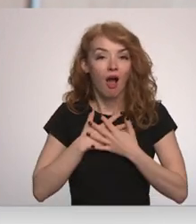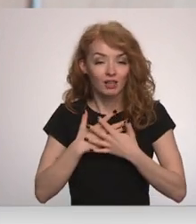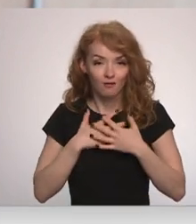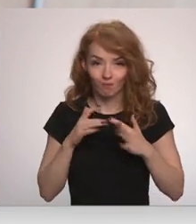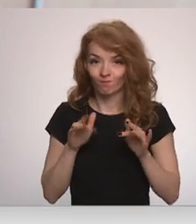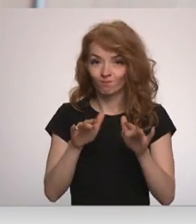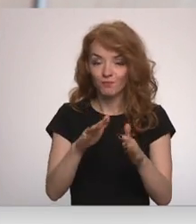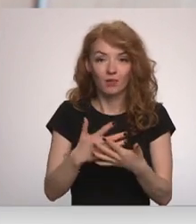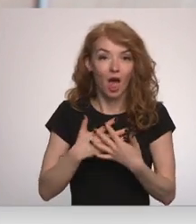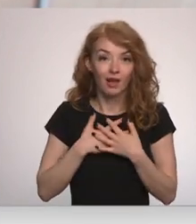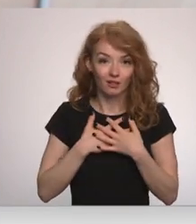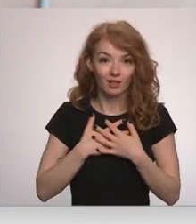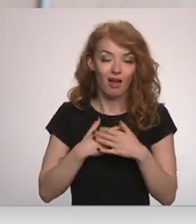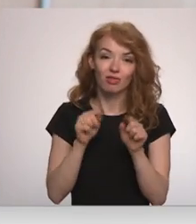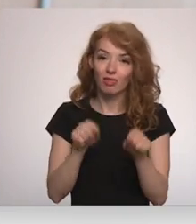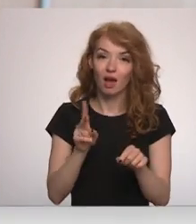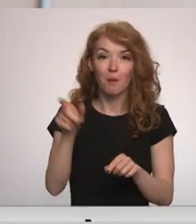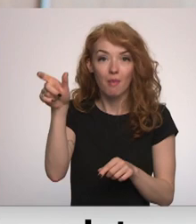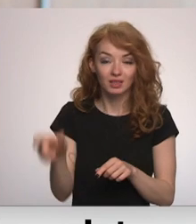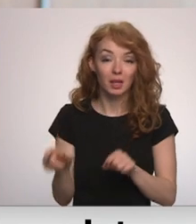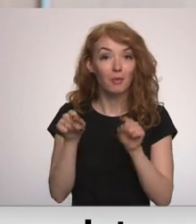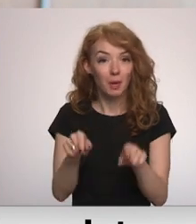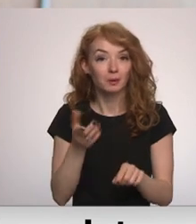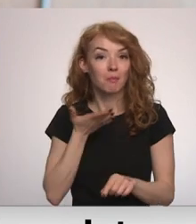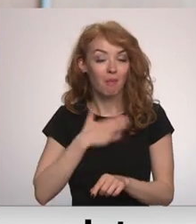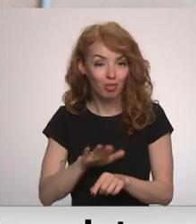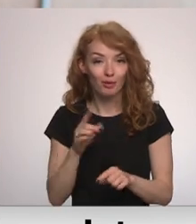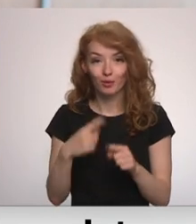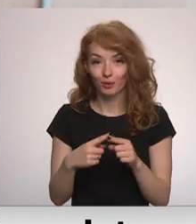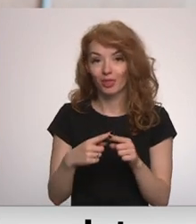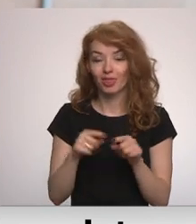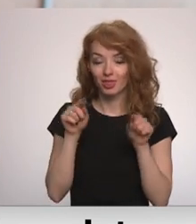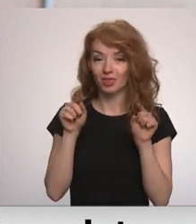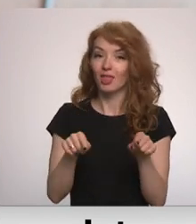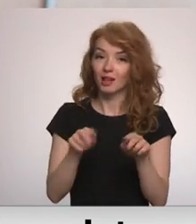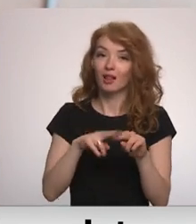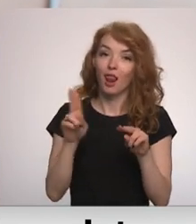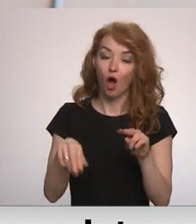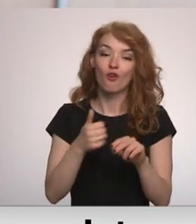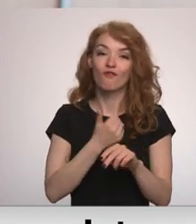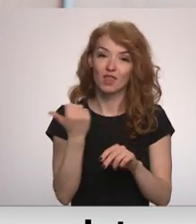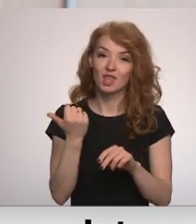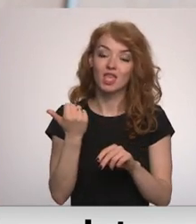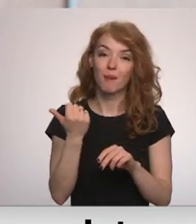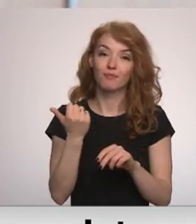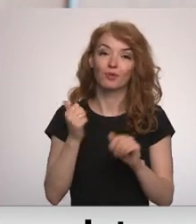Aktivitāte ir tā, ka pacientiem tas arī patīk un tas ļauj viņiem